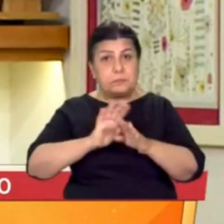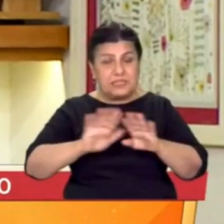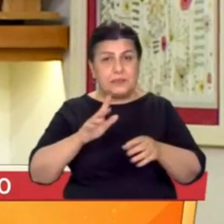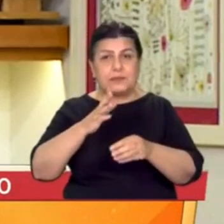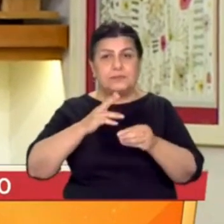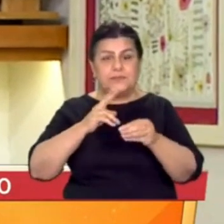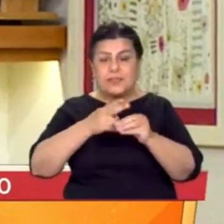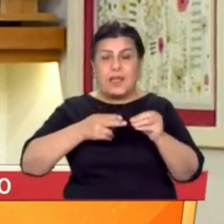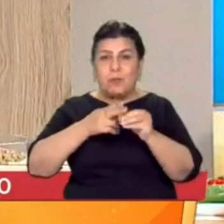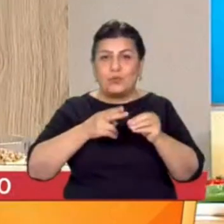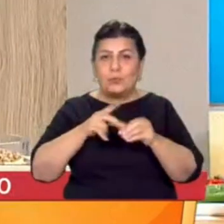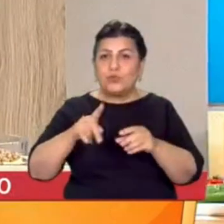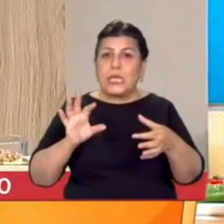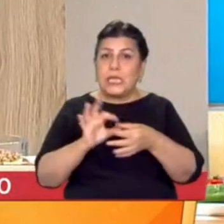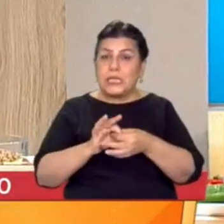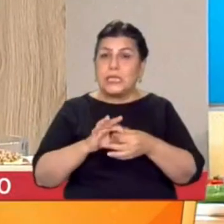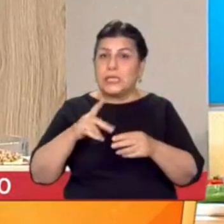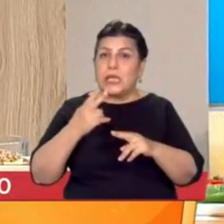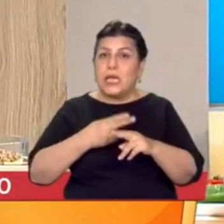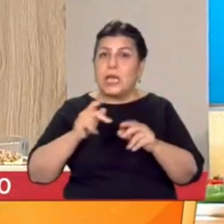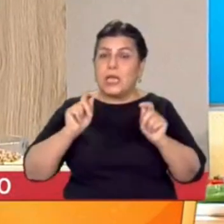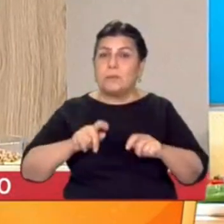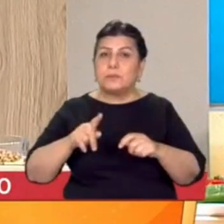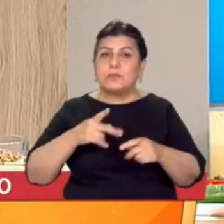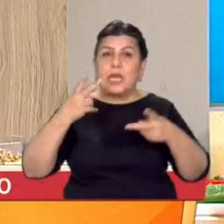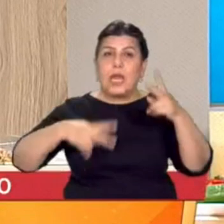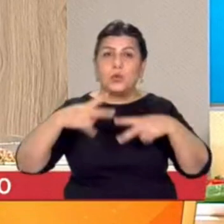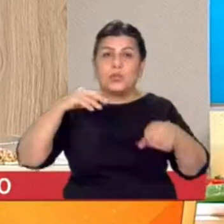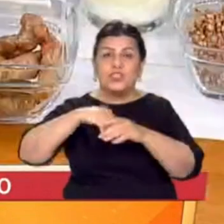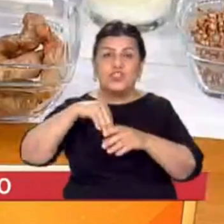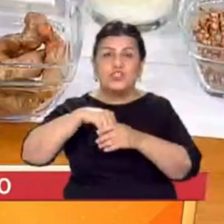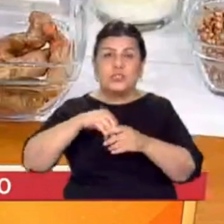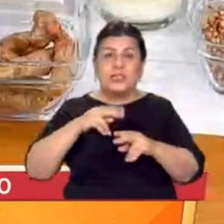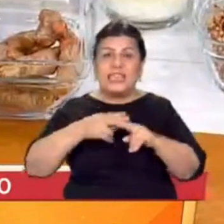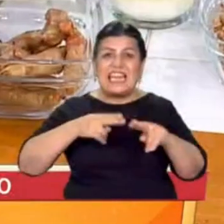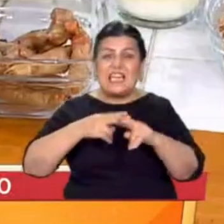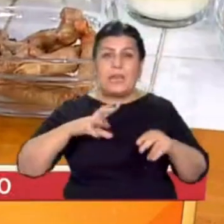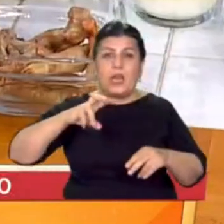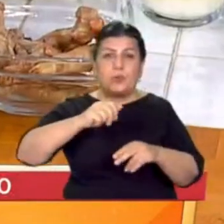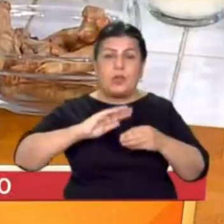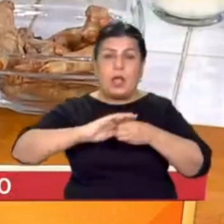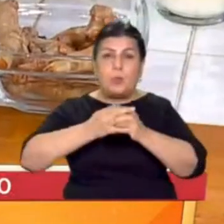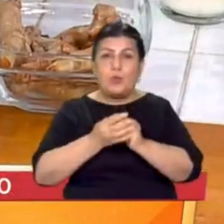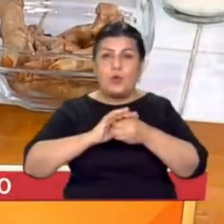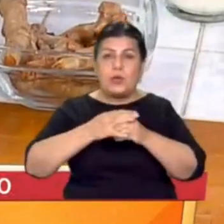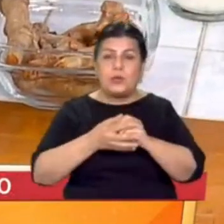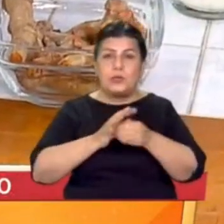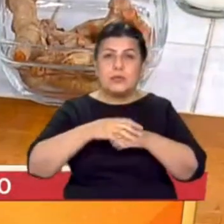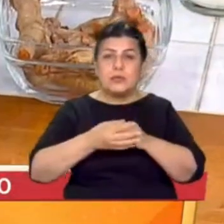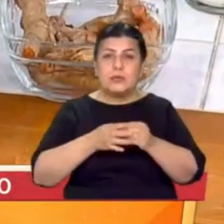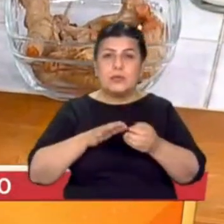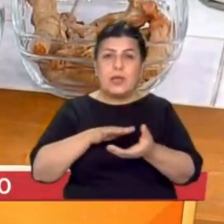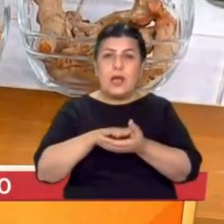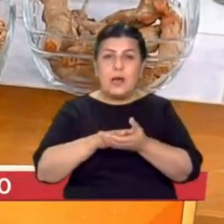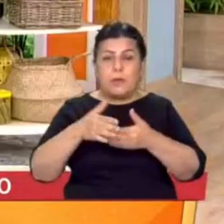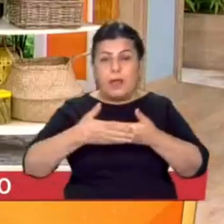Bununla ilgili bir deney yapmışlar biliyor musun? Restoranlarda ikram edilen dilim limonların kabuklarının ayakkabınızın altısı